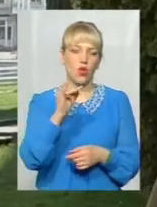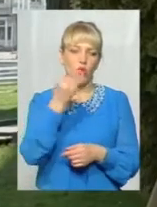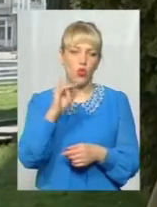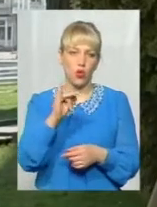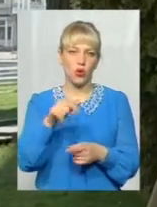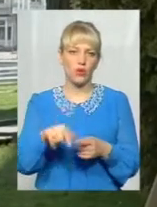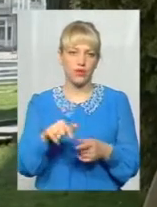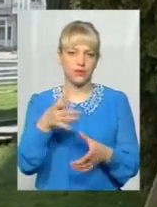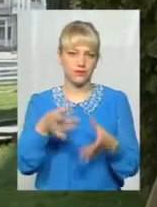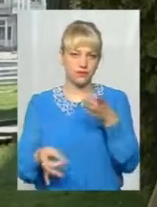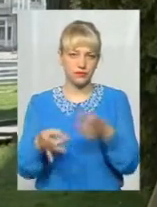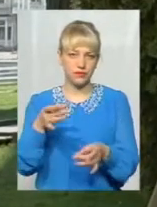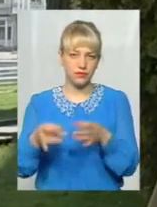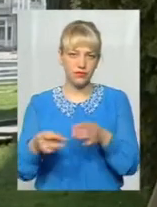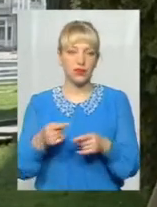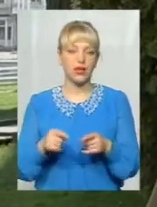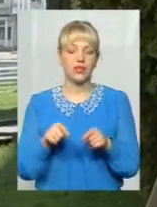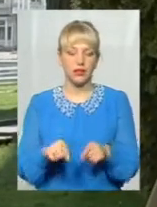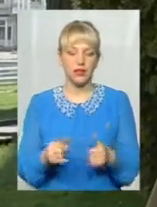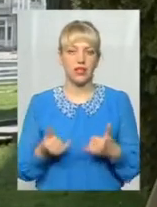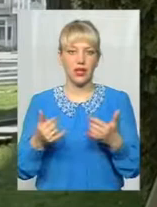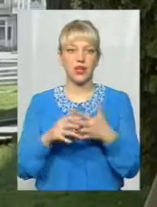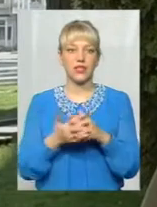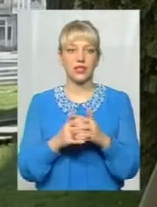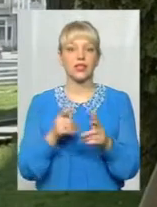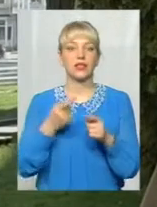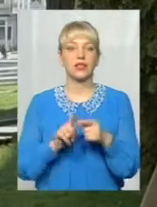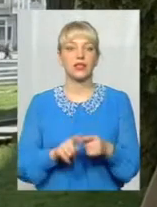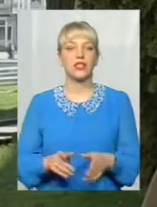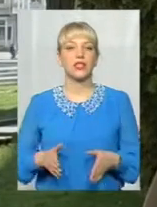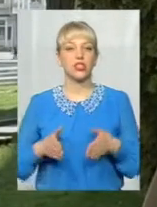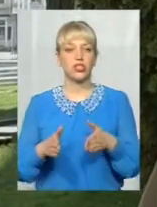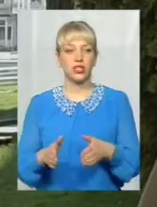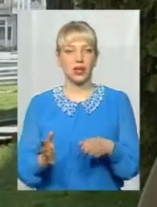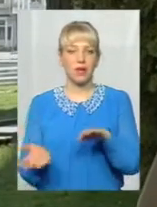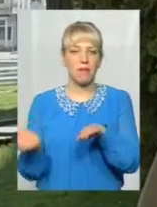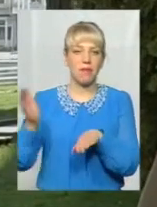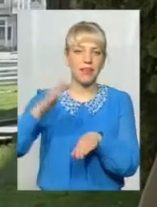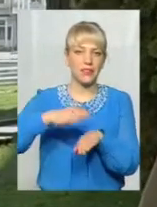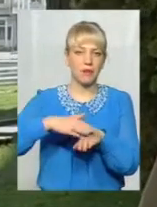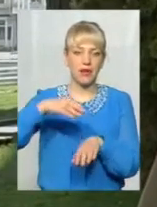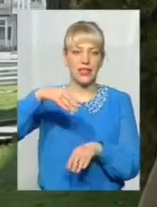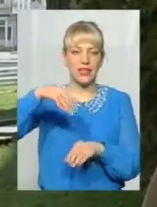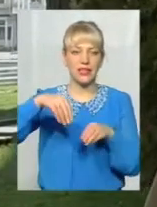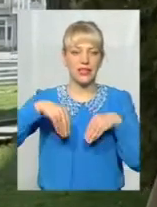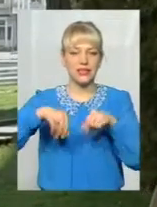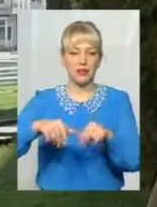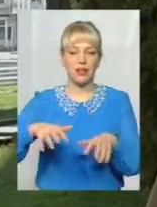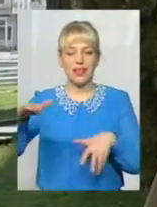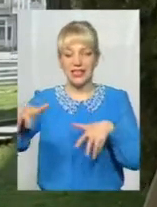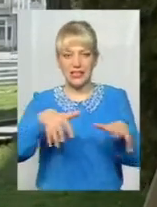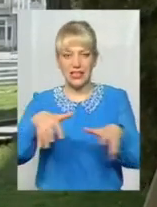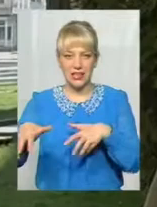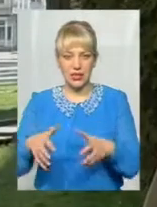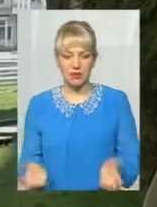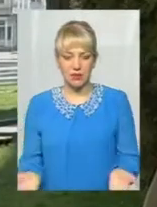перегноюється. Тобто для села оцей шлях – присипати його землею. Згріб, зібрав, присипав